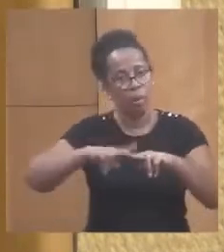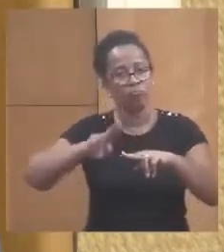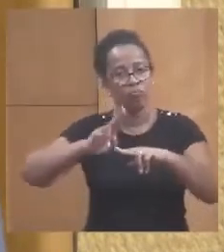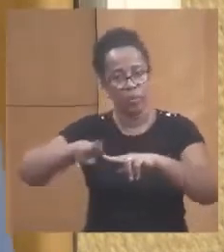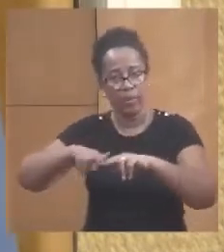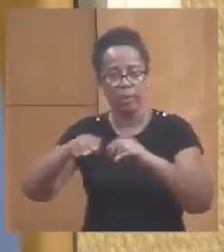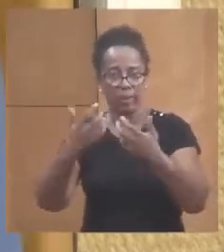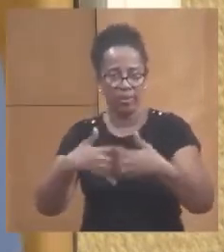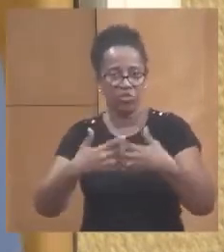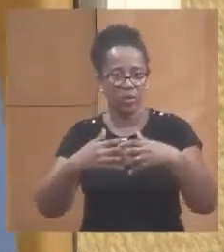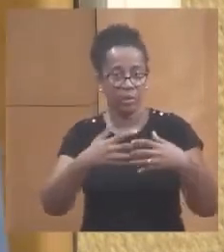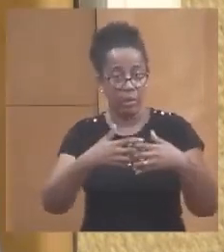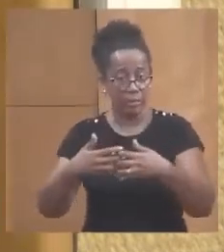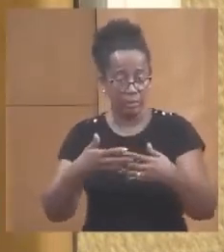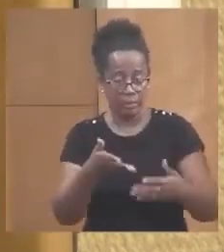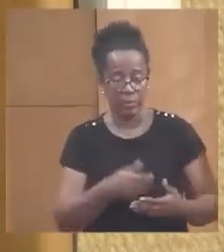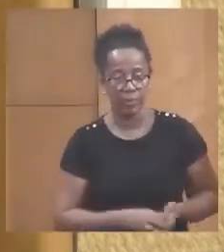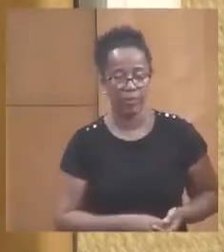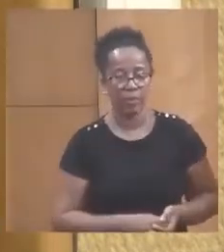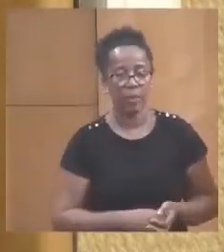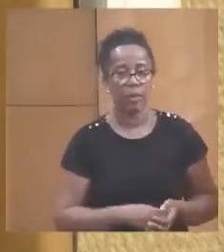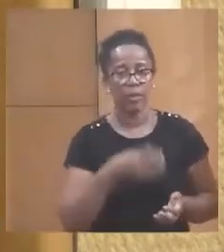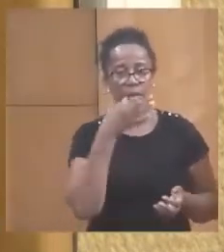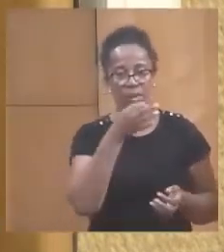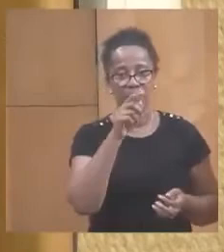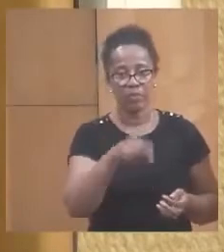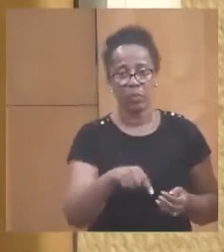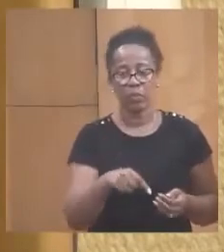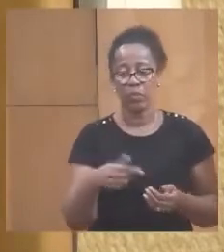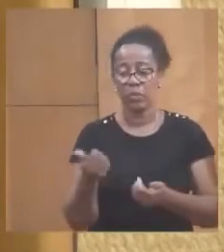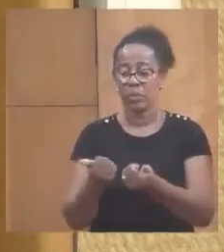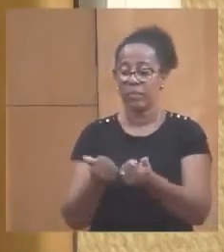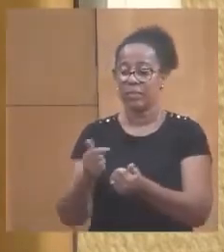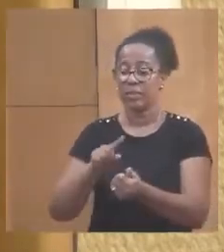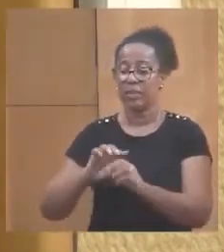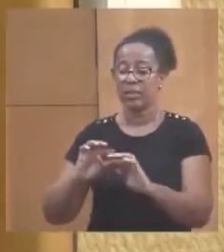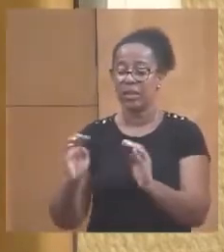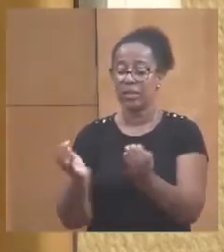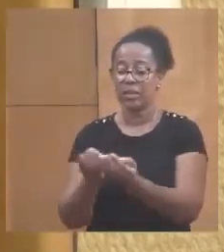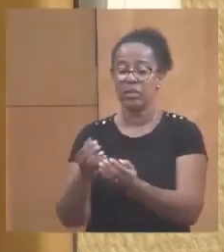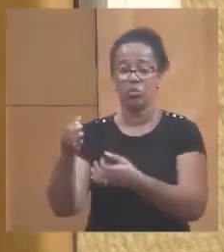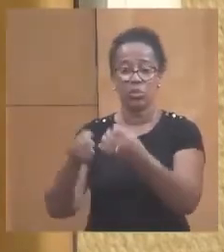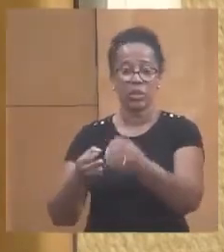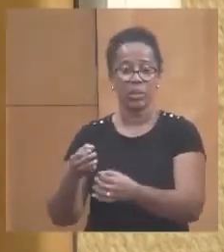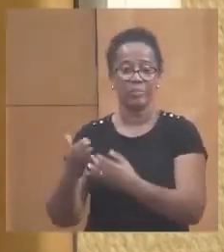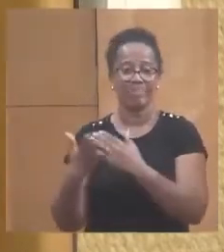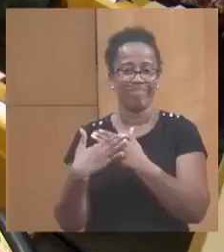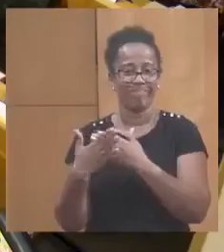Mais je dois vous dire que nos servis juridiques ont attiré notre attention